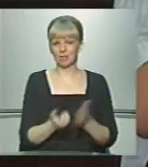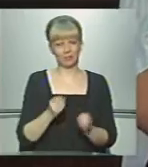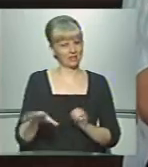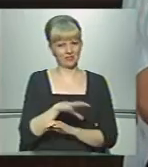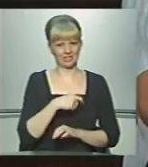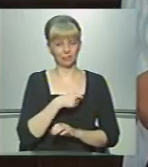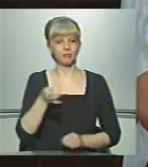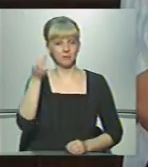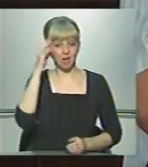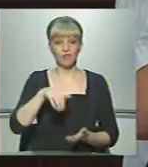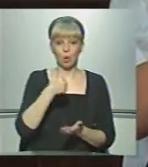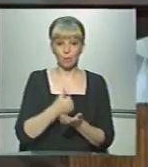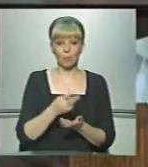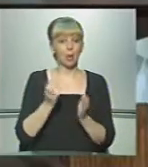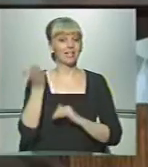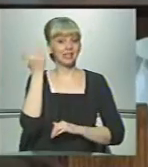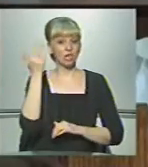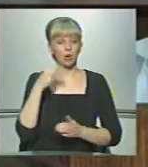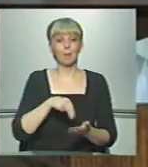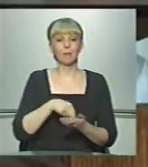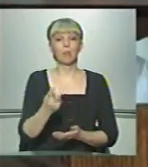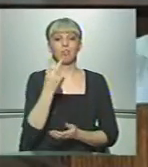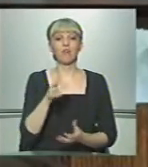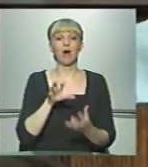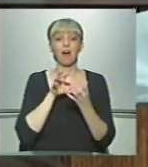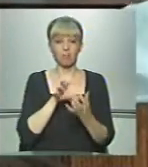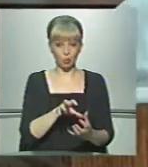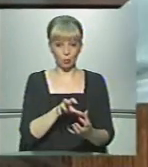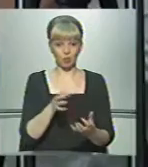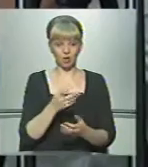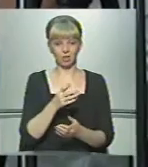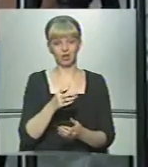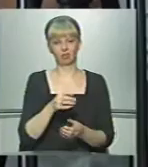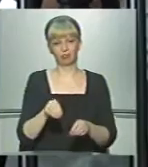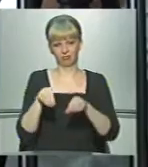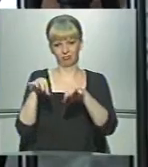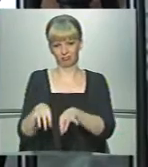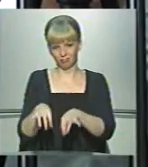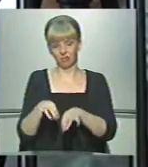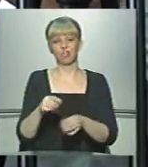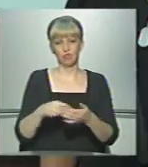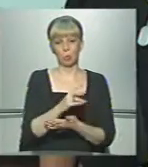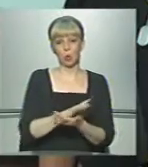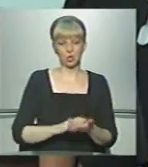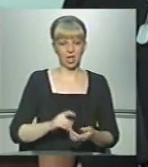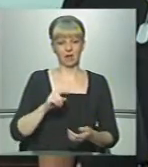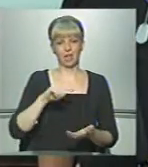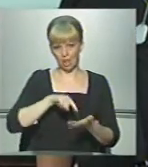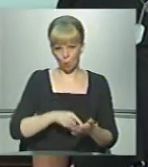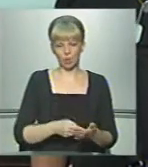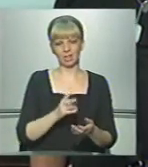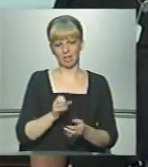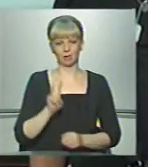депутати. Нагадали мерові і про нещодавно придбані два автобуси. Які припадають пилом і знову продовжили наполягати на